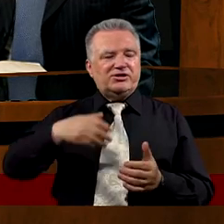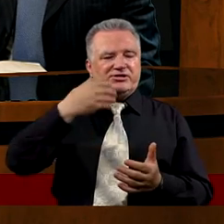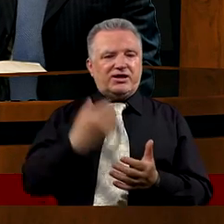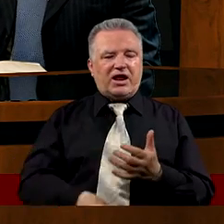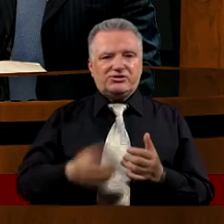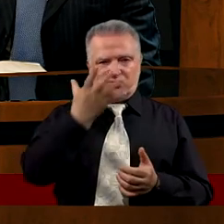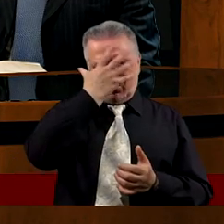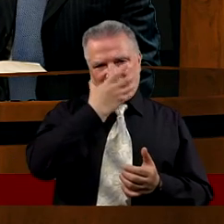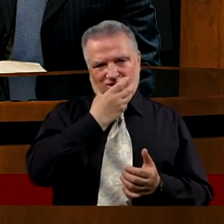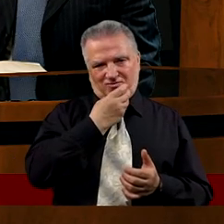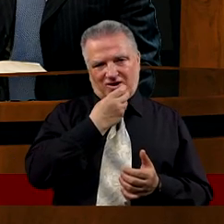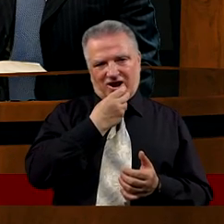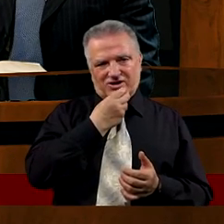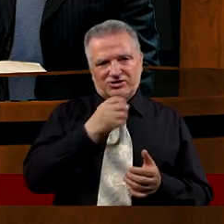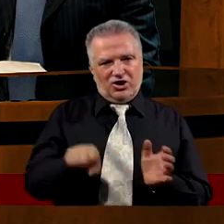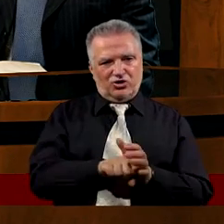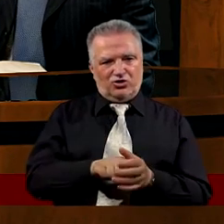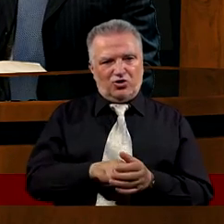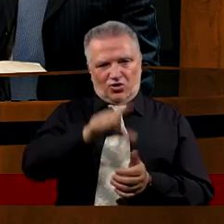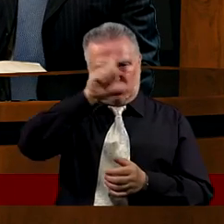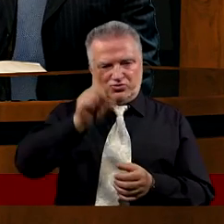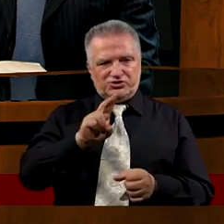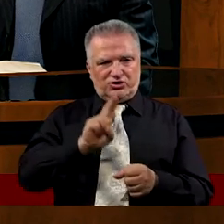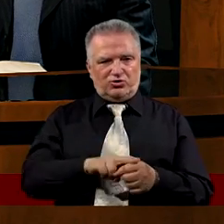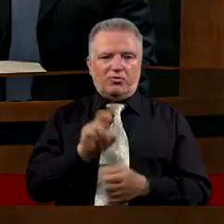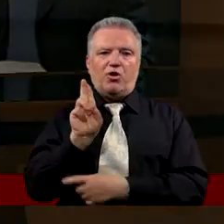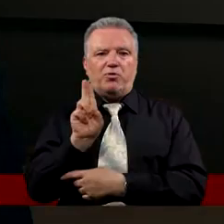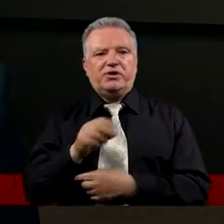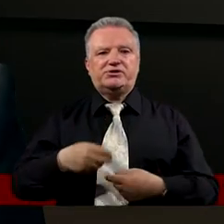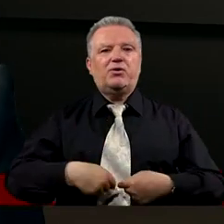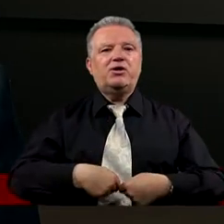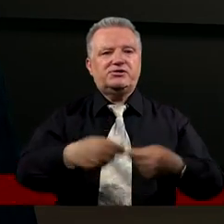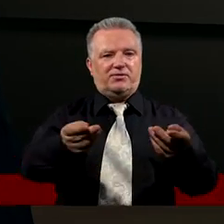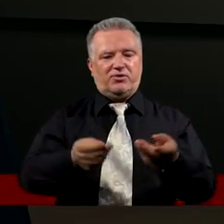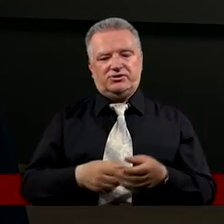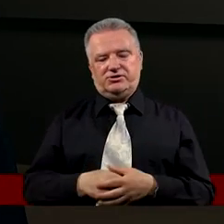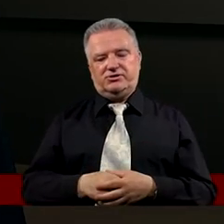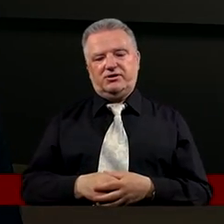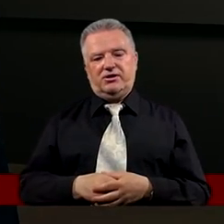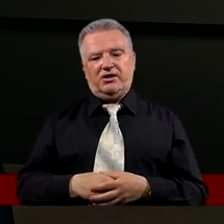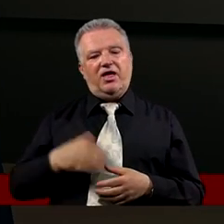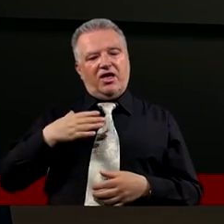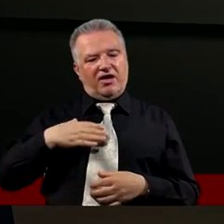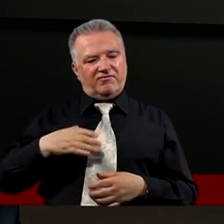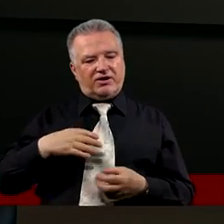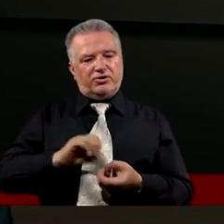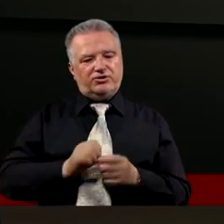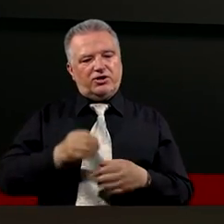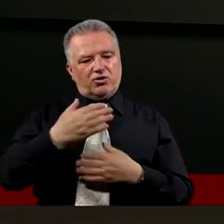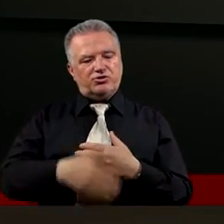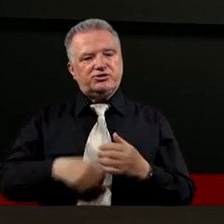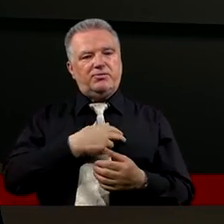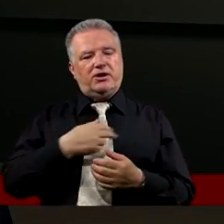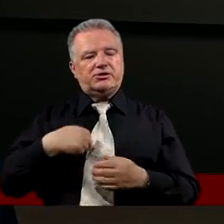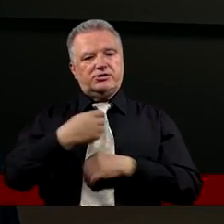poborców Którym już coś obiecał Tak Myślę drodzy, że Warto w tym momencie Gdy